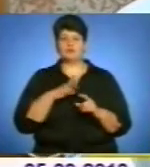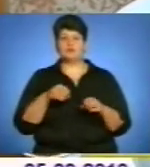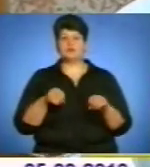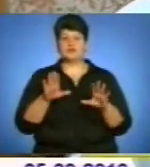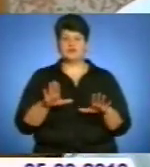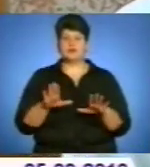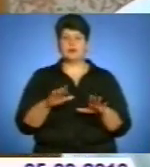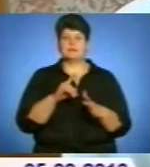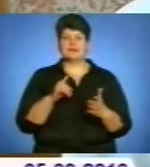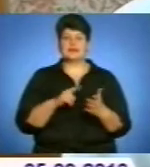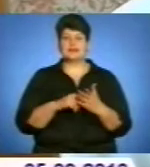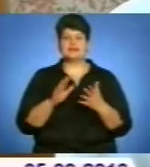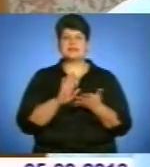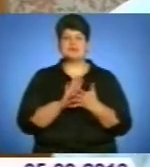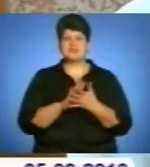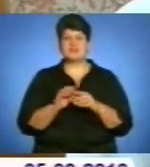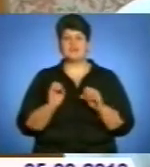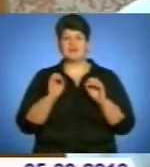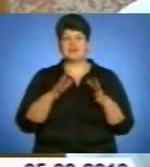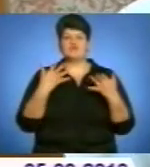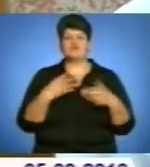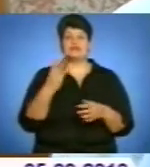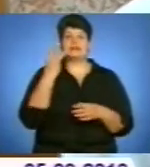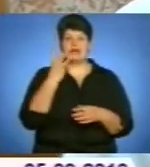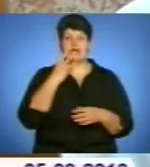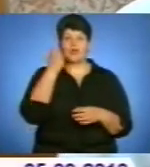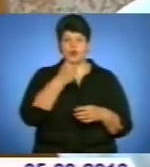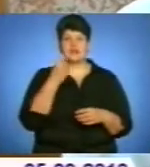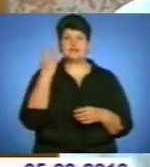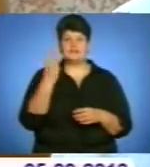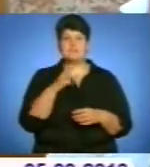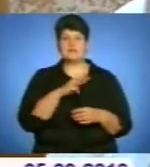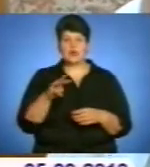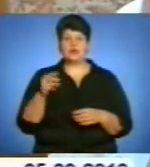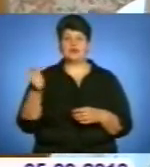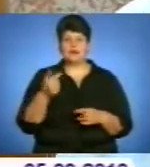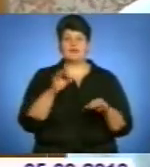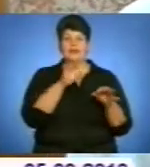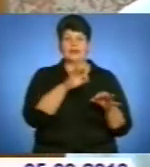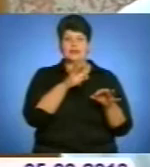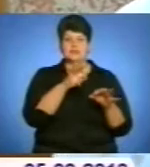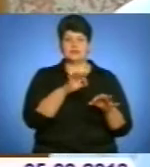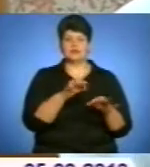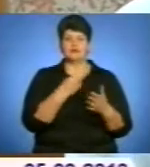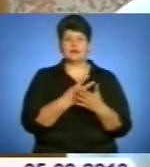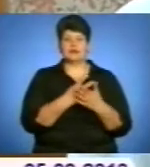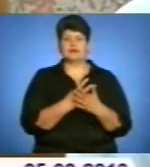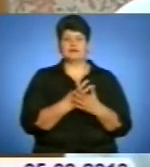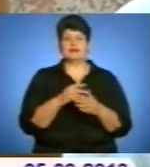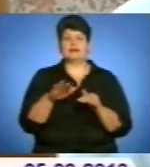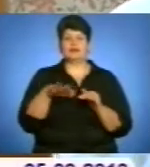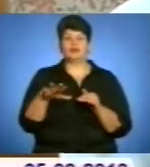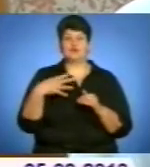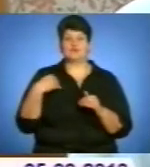проблему сміттєвивезення. І вже більше, як 3 роки, 2 мільйони гривень лежить у вигляді металолому на території Львівської